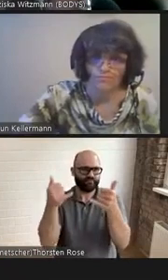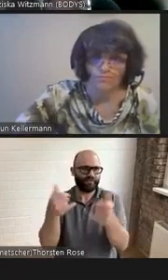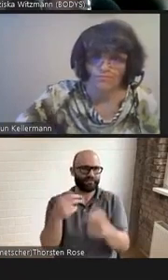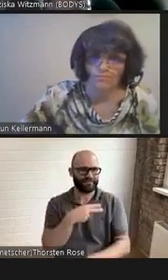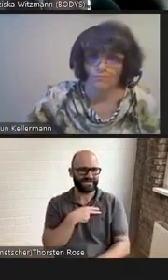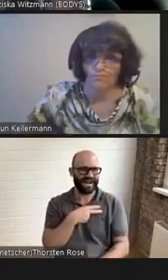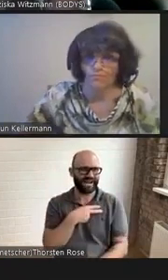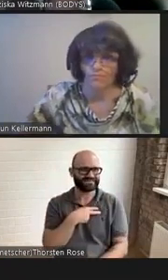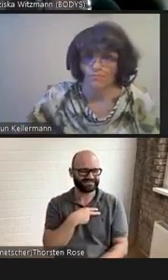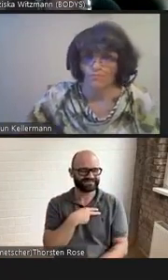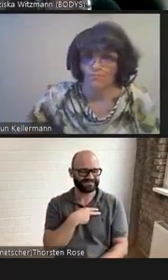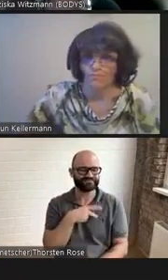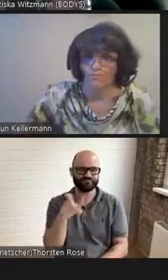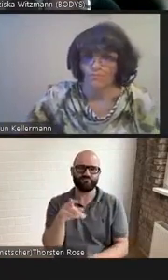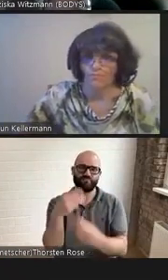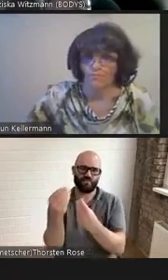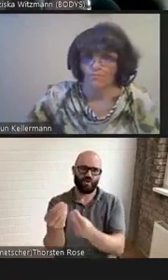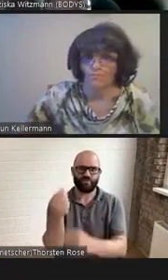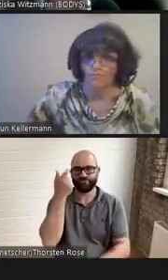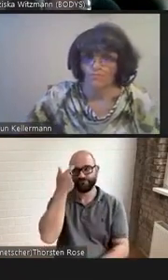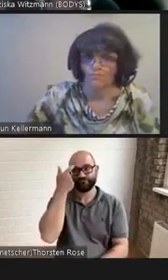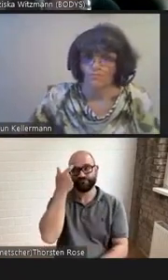erhalten.